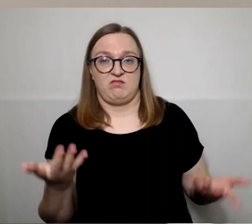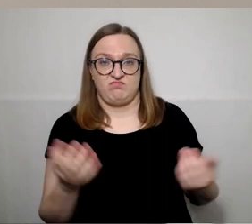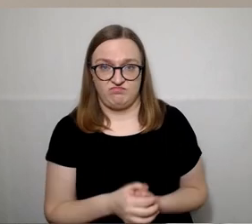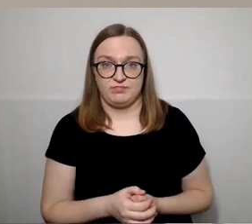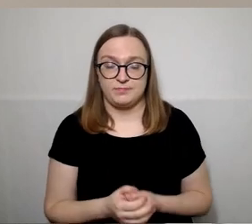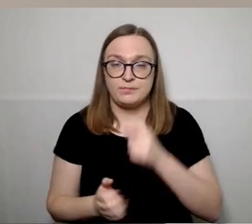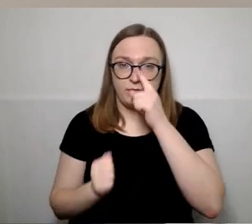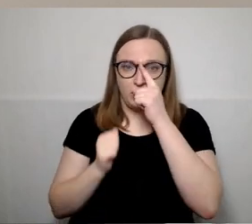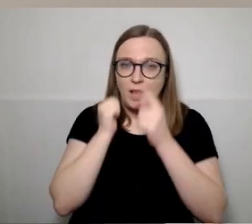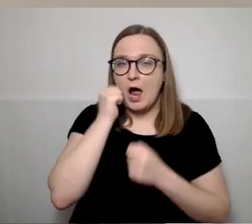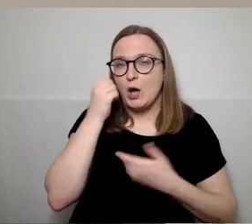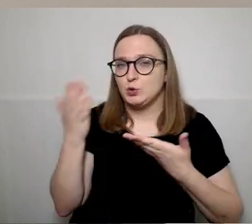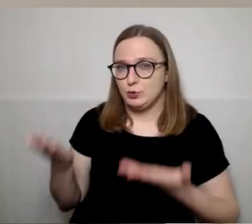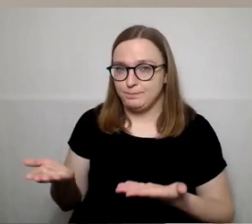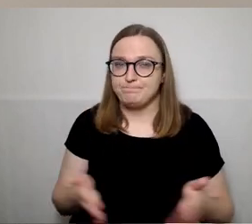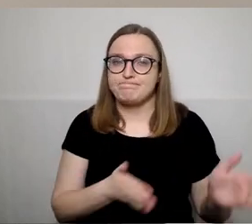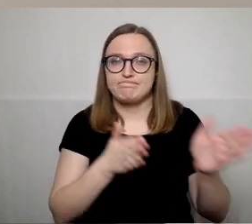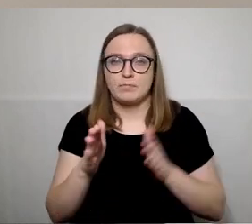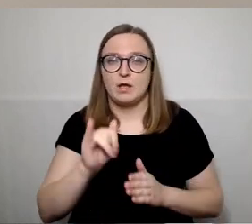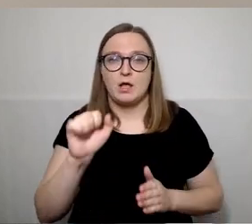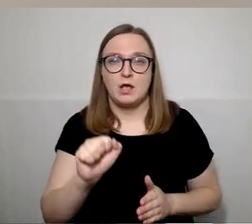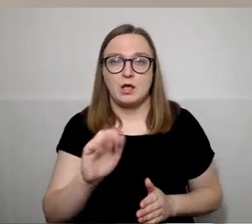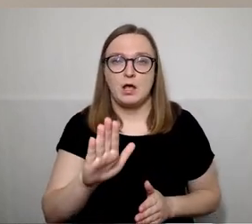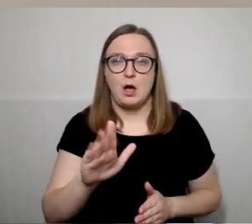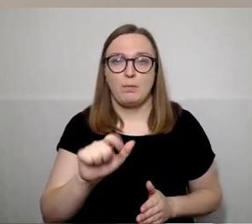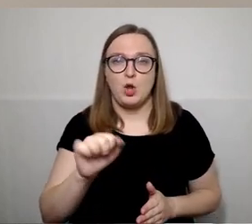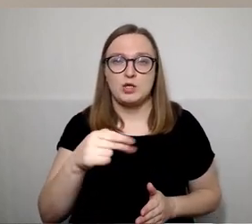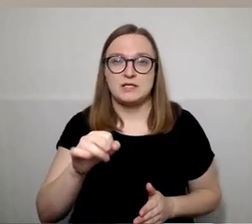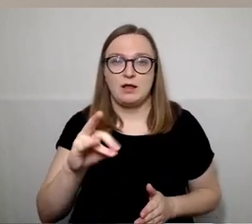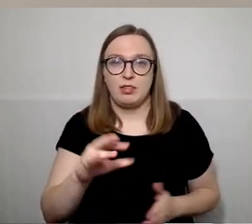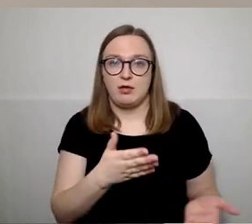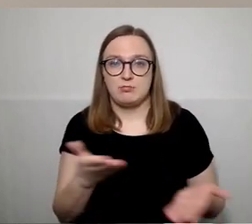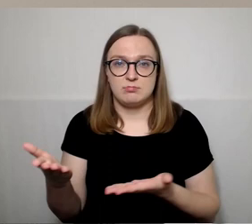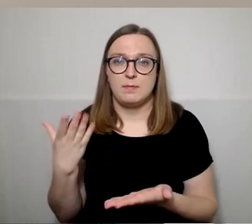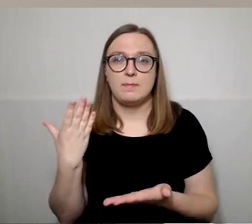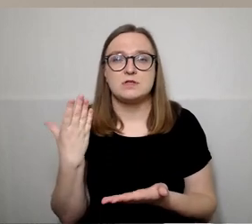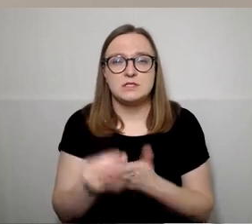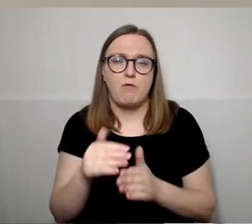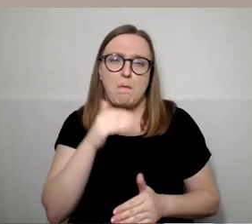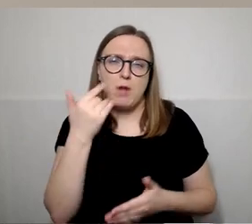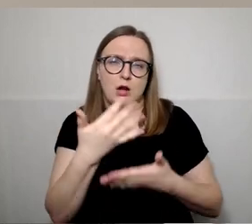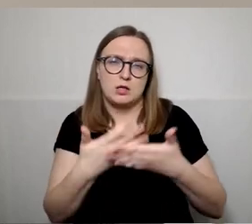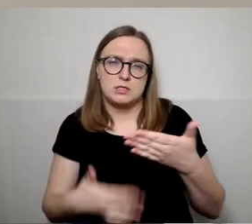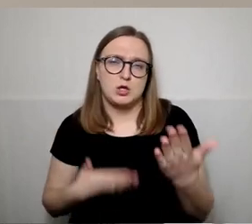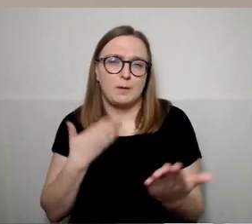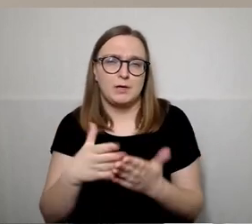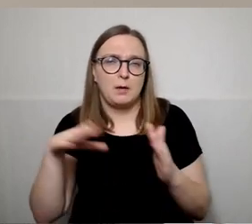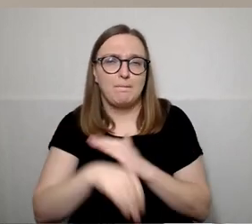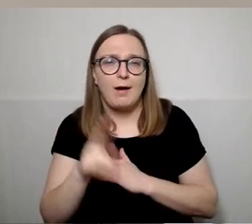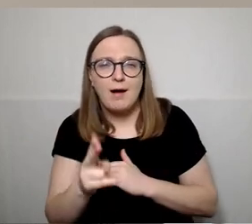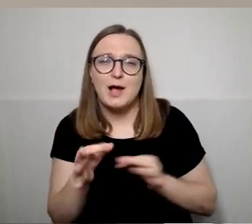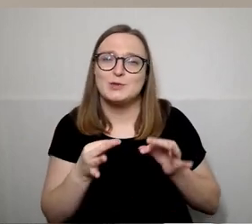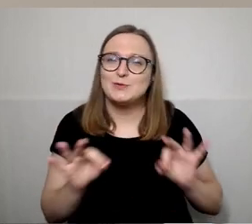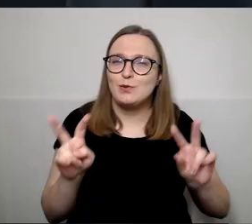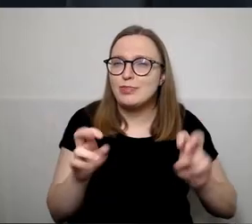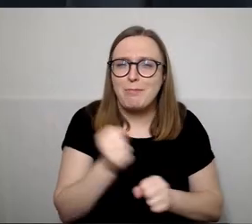Ačiū. Poneja Blonskite, pristatykite jūs savo sąrašą, kas jame ir ką jūs siūlote. Prašau.